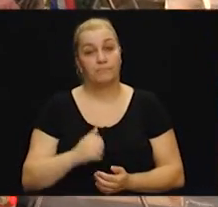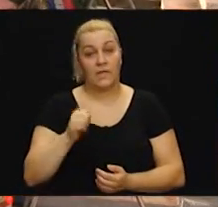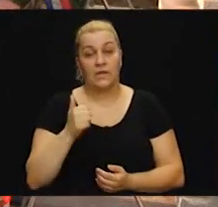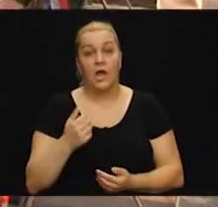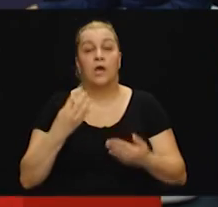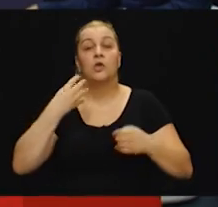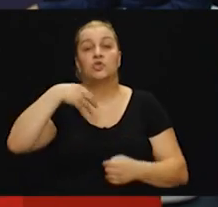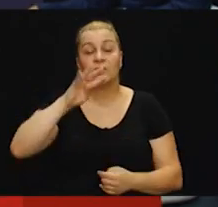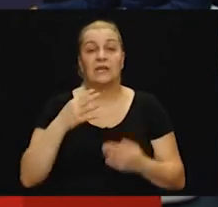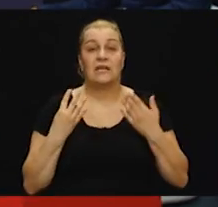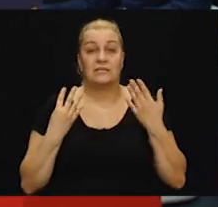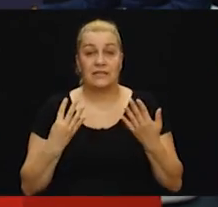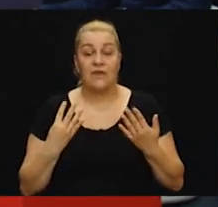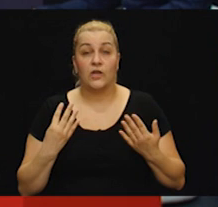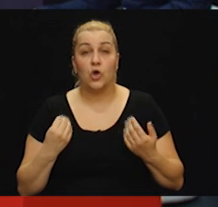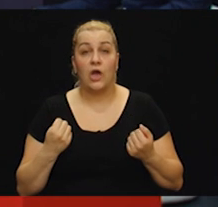mjesec, 14.9.